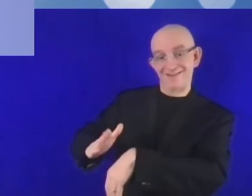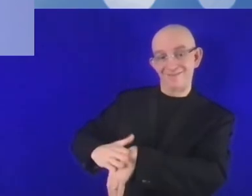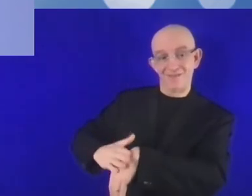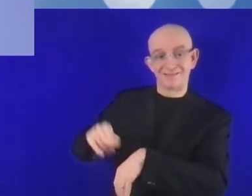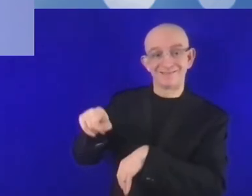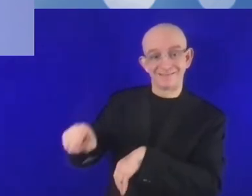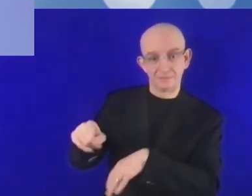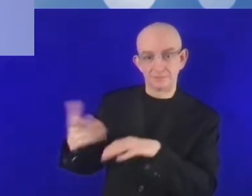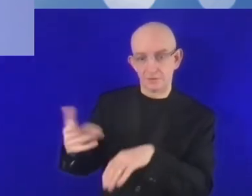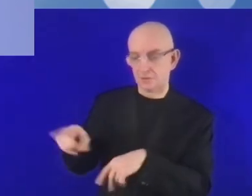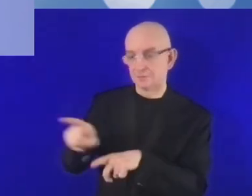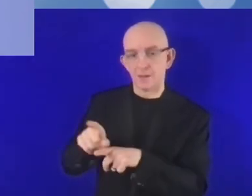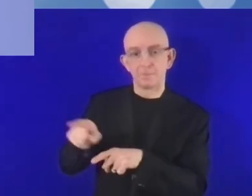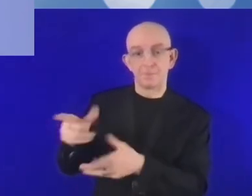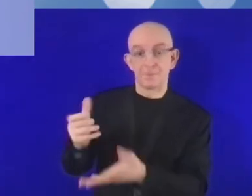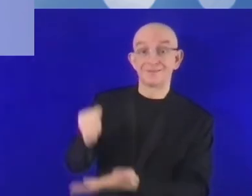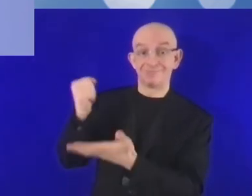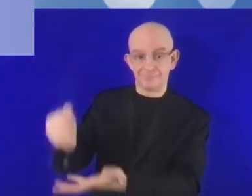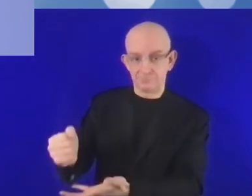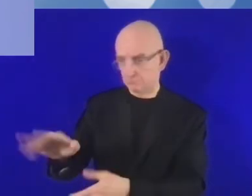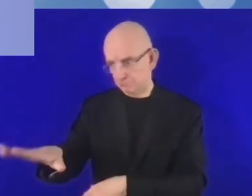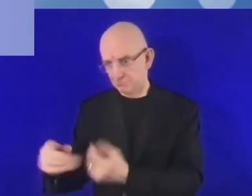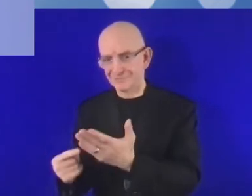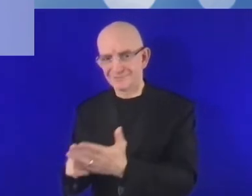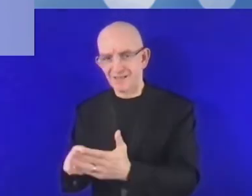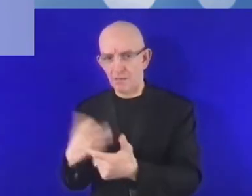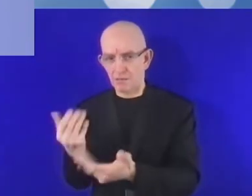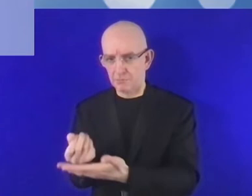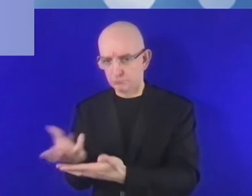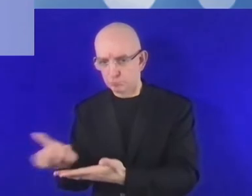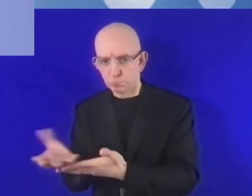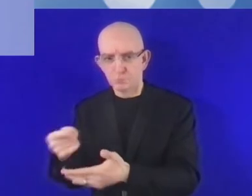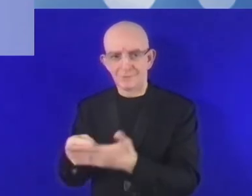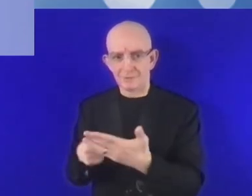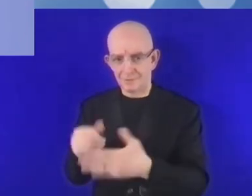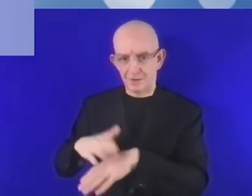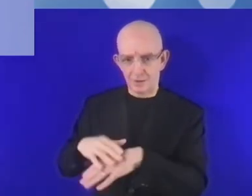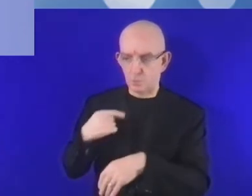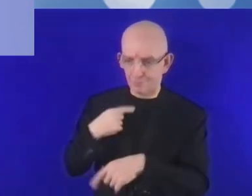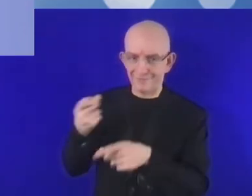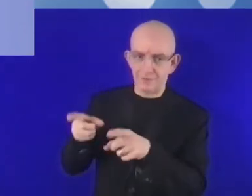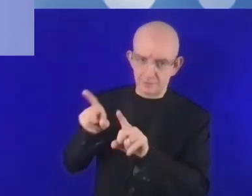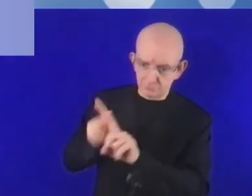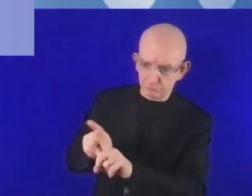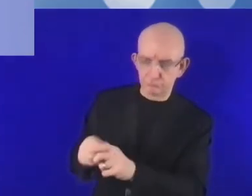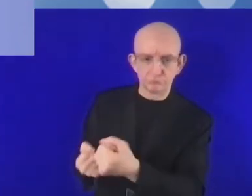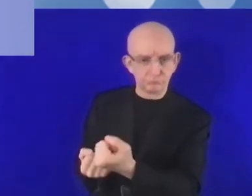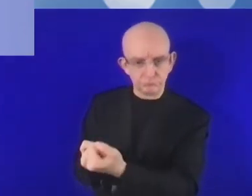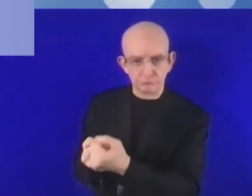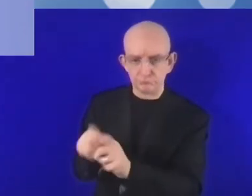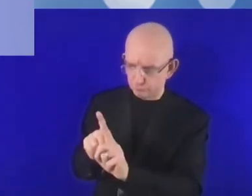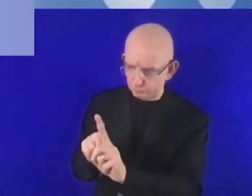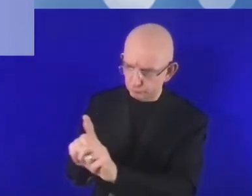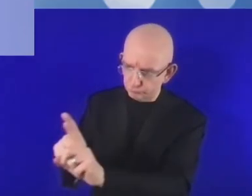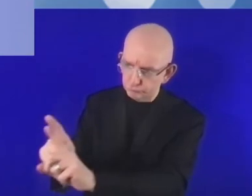naszych klientów do właściwego skonstruowania swoich